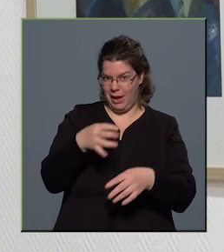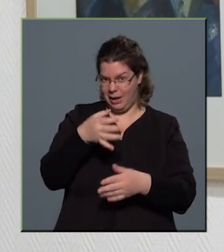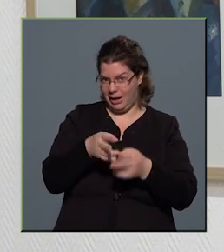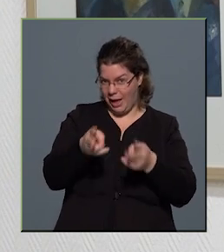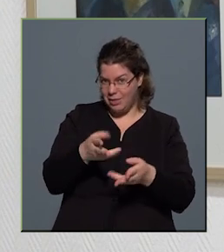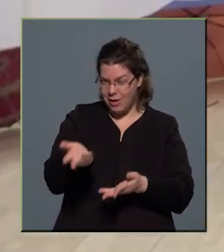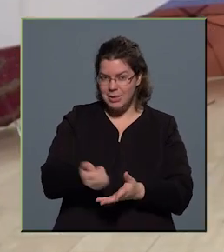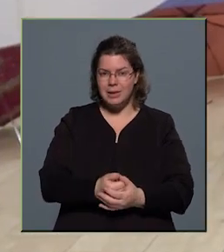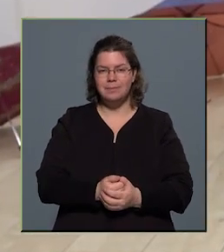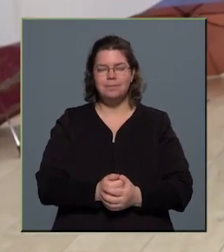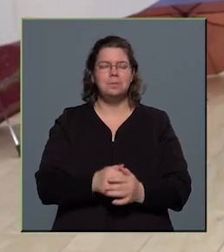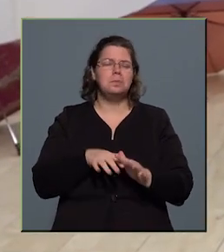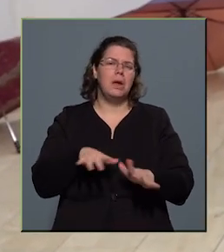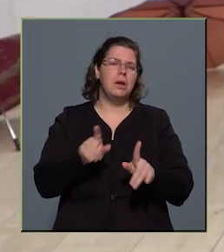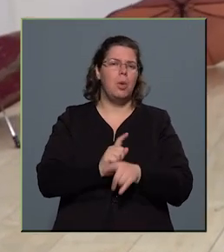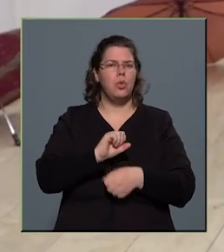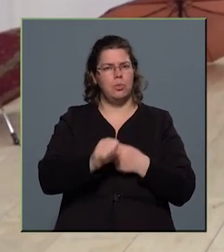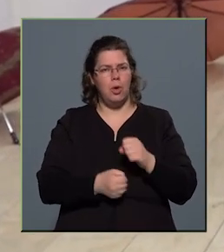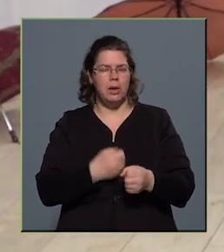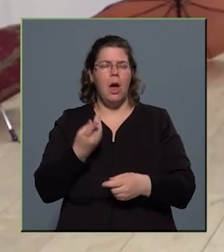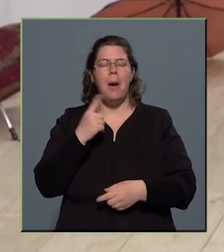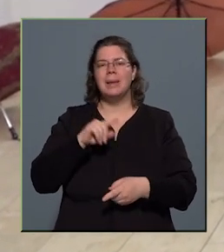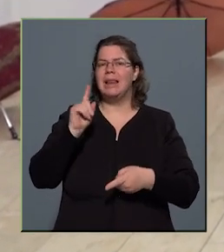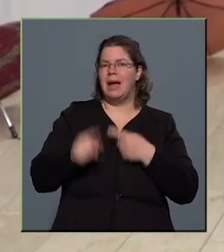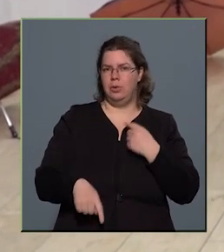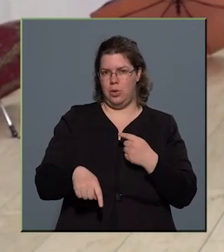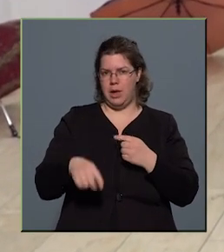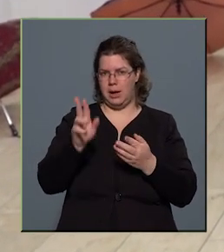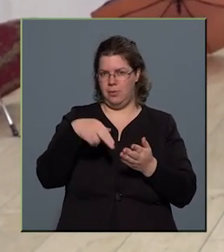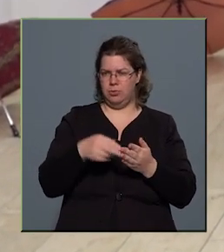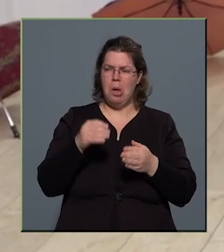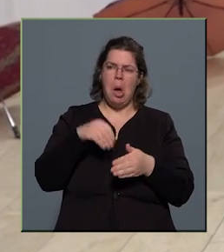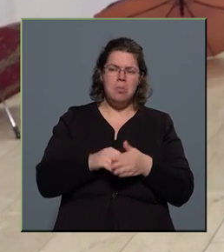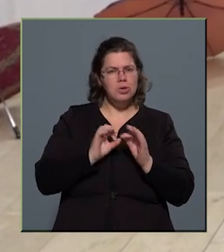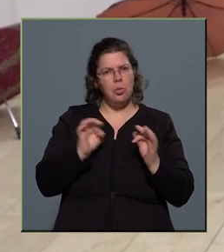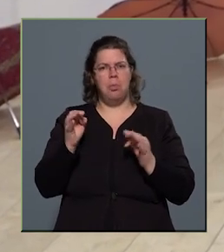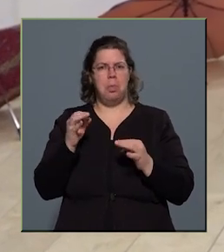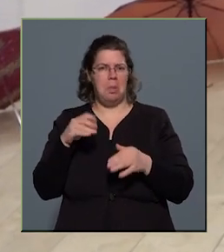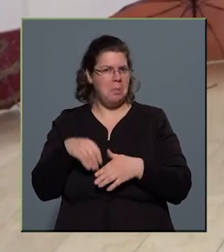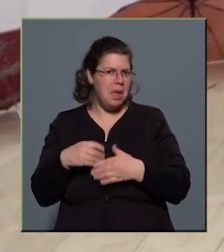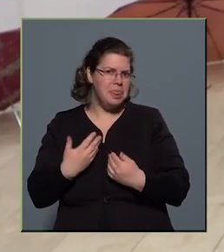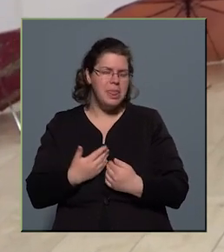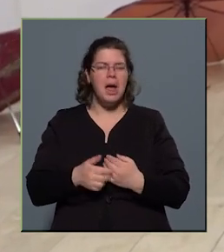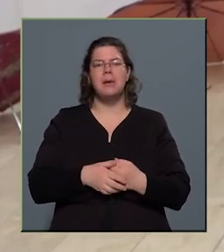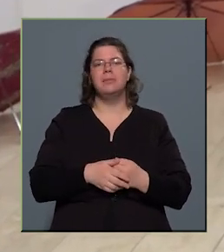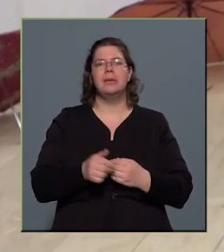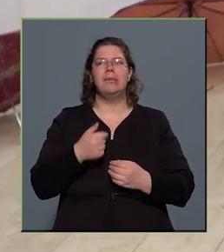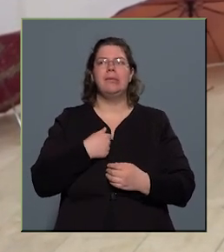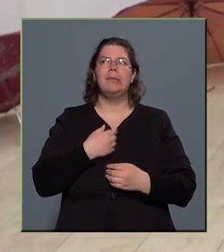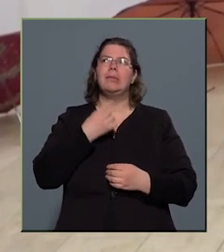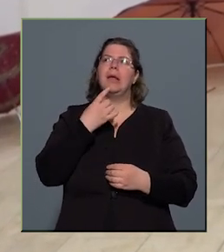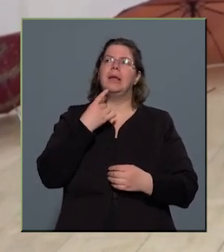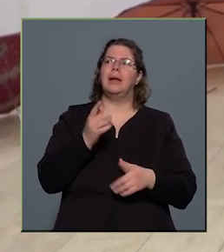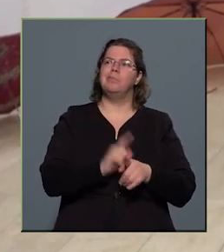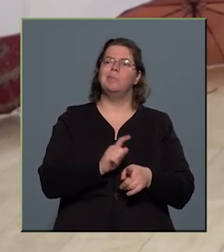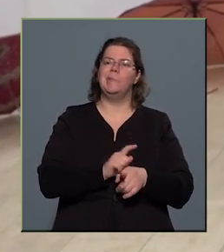Általában úgy működik, hogy amit legutoljára festek, abban vagyok jobban benne. Tehát inkább olyanok